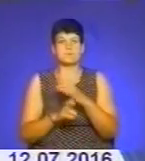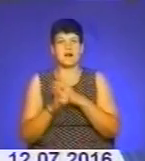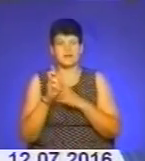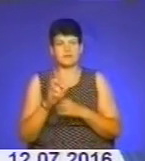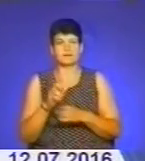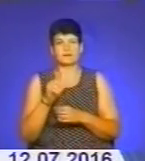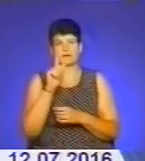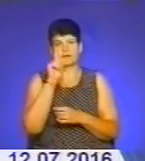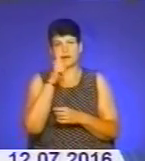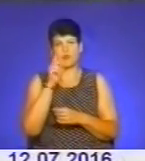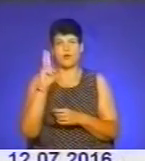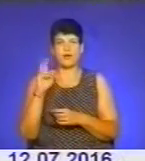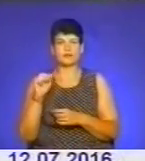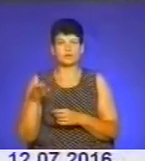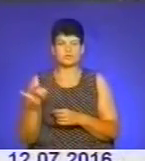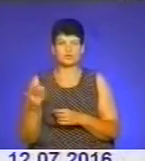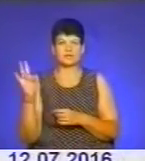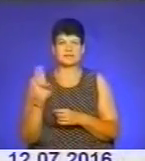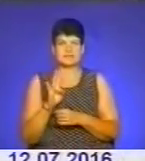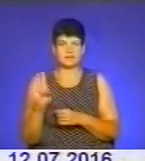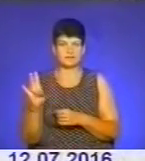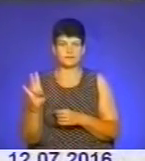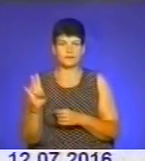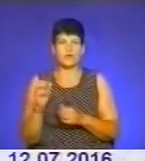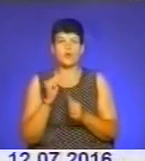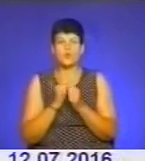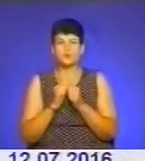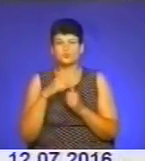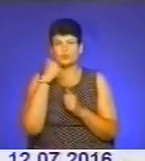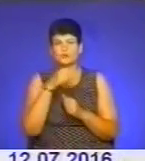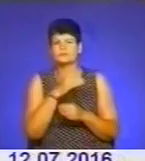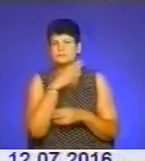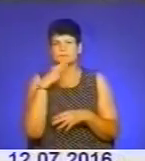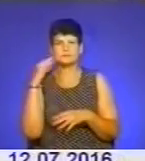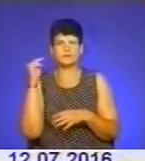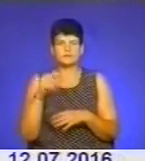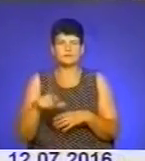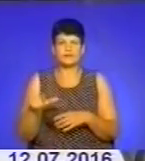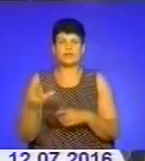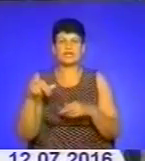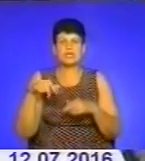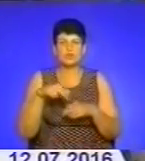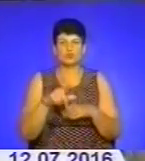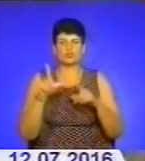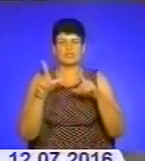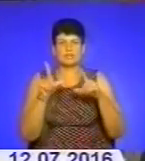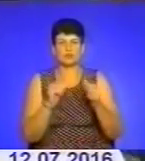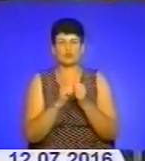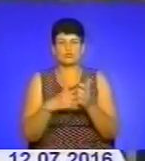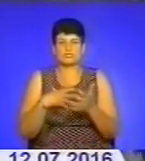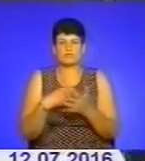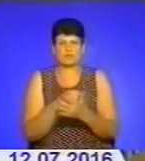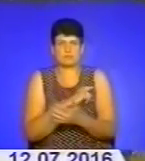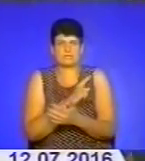Лариса Миргородська. Щороку десятки тисяч прочан йдуть, їдуть. Кожен згідно зі своїми